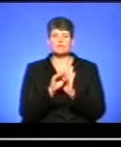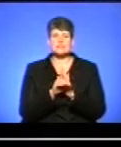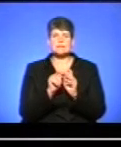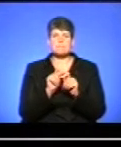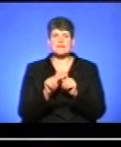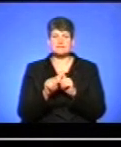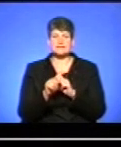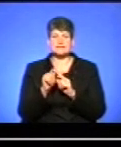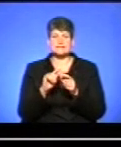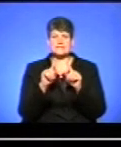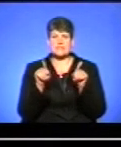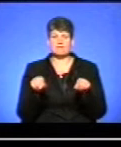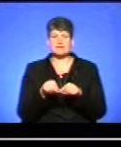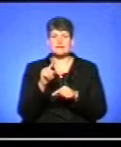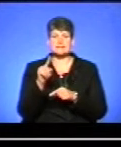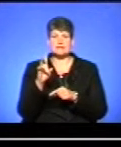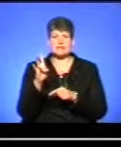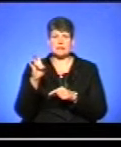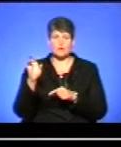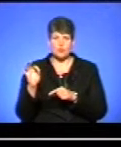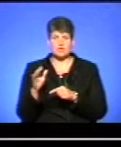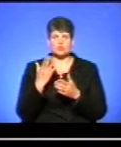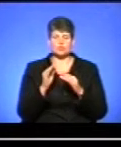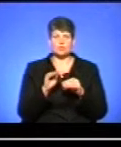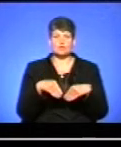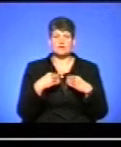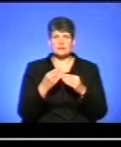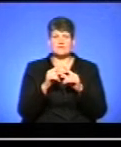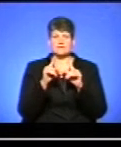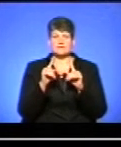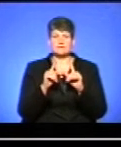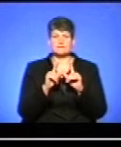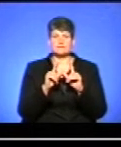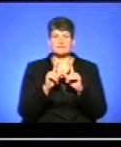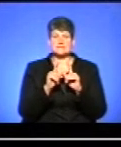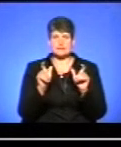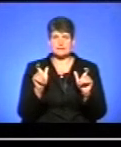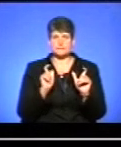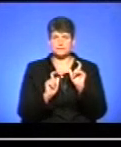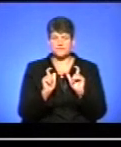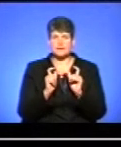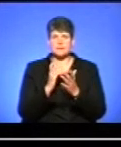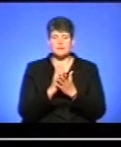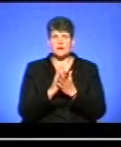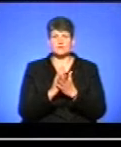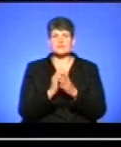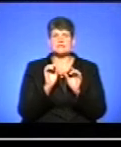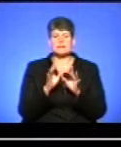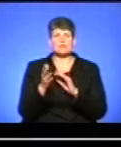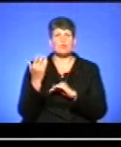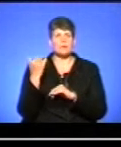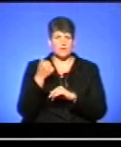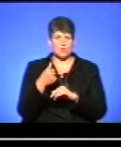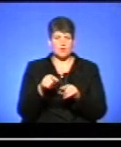сертифікат ЗНО. Особливо, якщо будуть подавати до закладів вищої освіти ті діти, які мають ЗНО-знані в попередніх